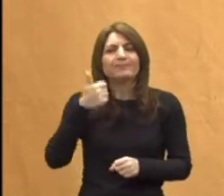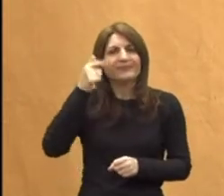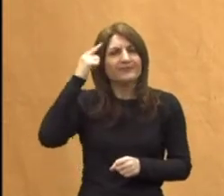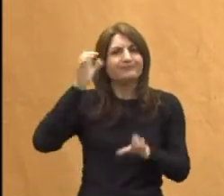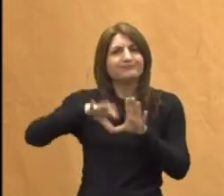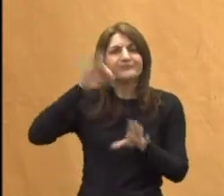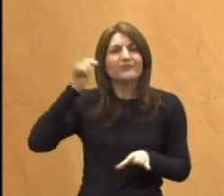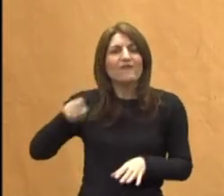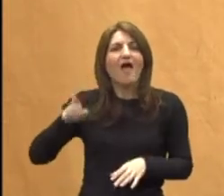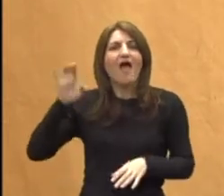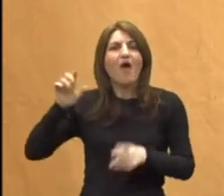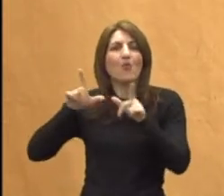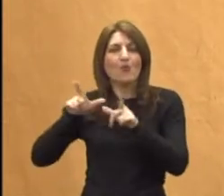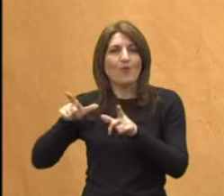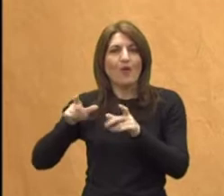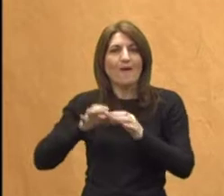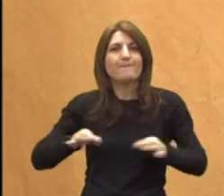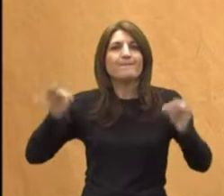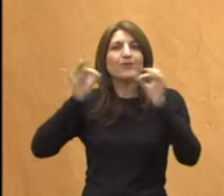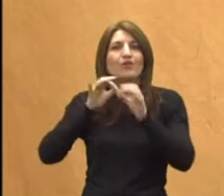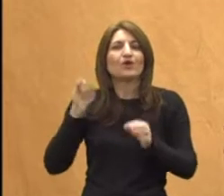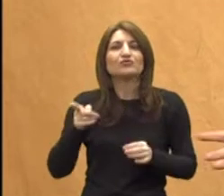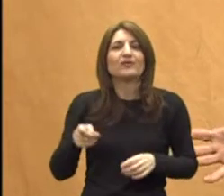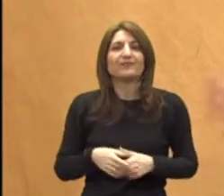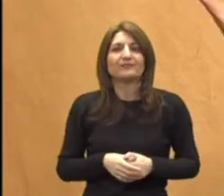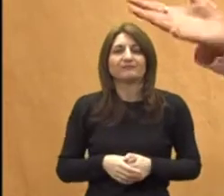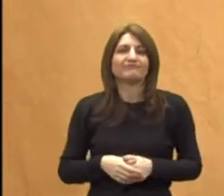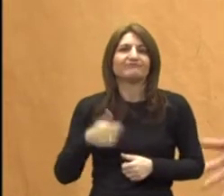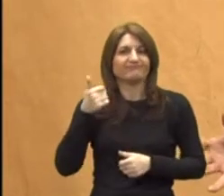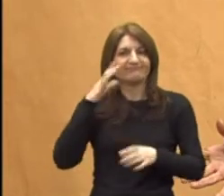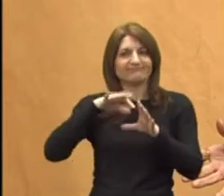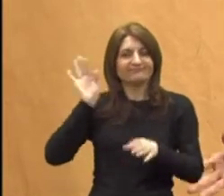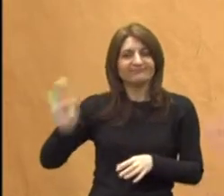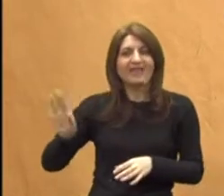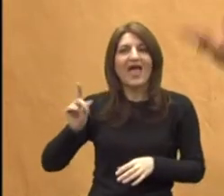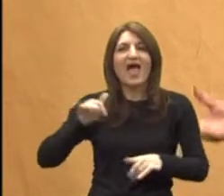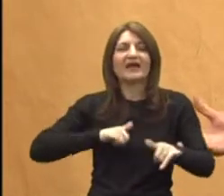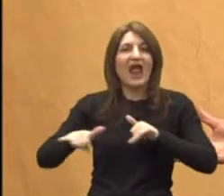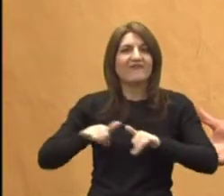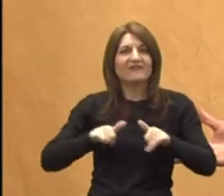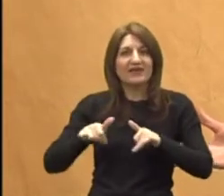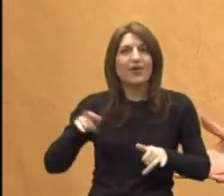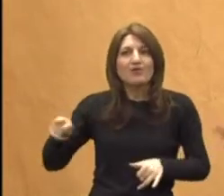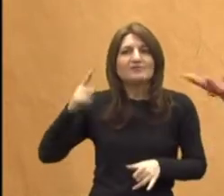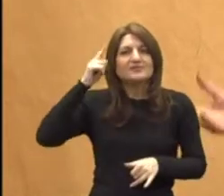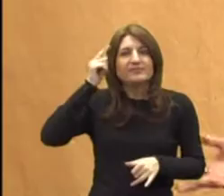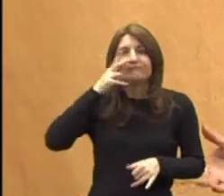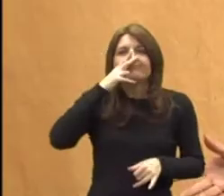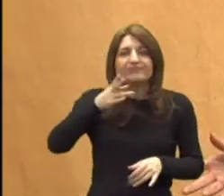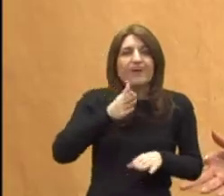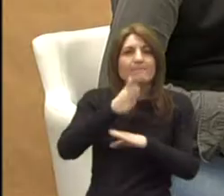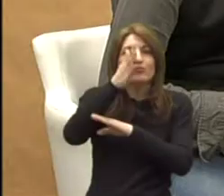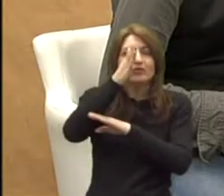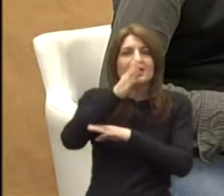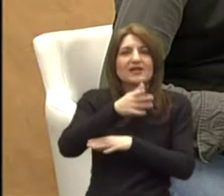ovog EU projekta koji ste vi ostvarili? Inicijator je bila naša nateljica koja je tada imala viziju. Ja moram